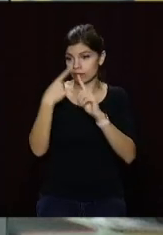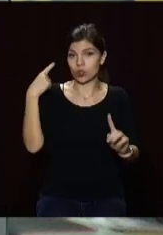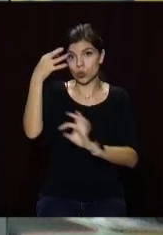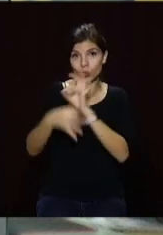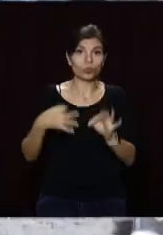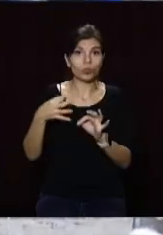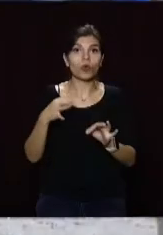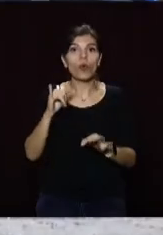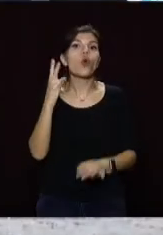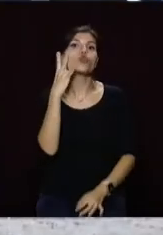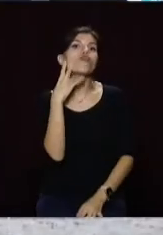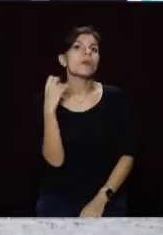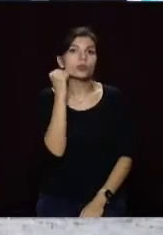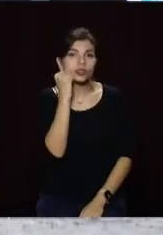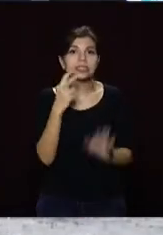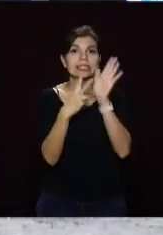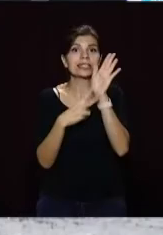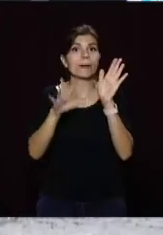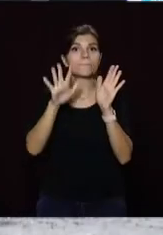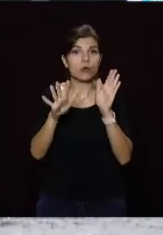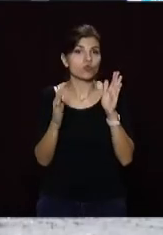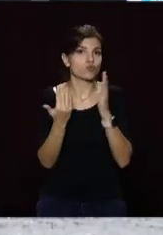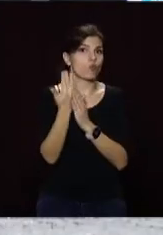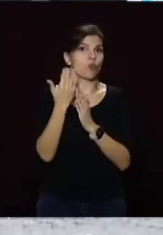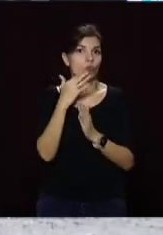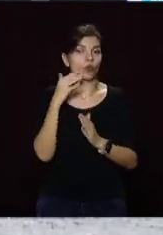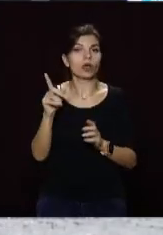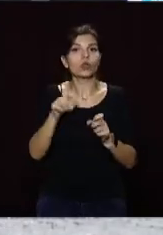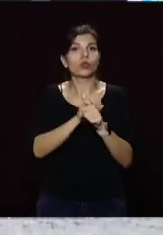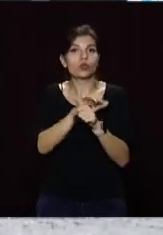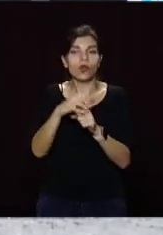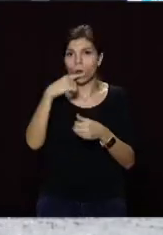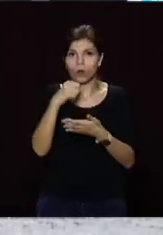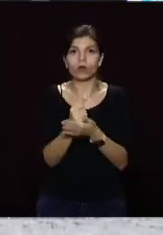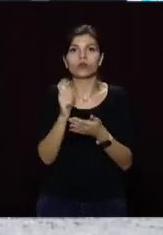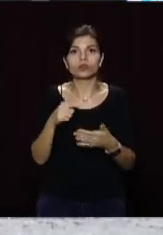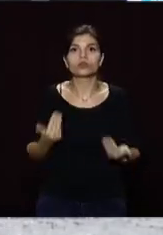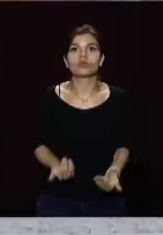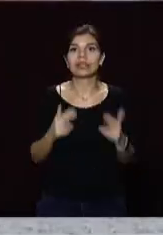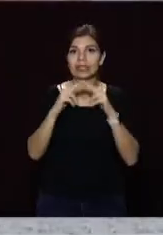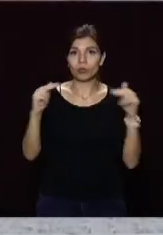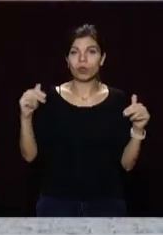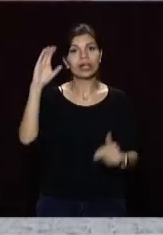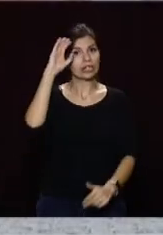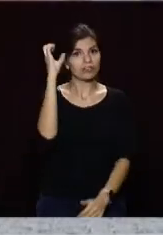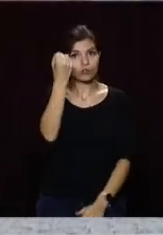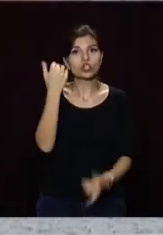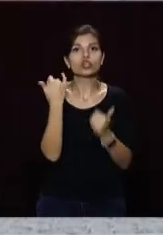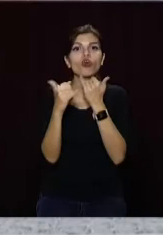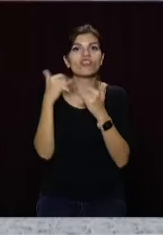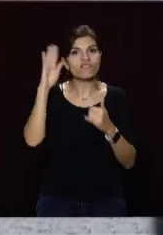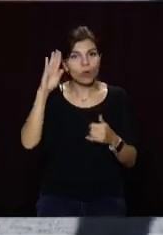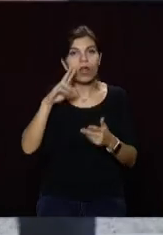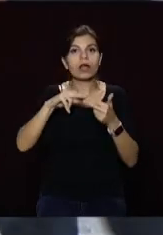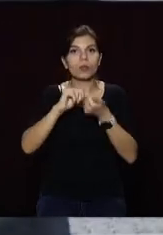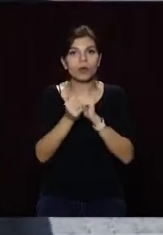добу виявили у Новомосковську – 75. Також коронавірус діагностували в мешканців Дніпра, Кривого Рогу, Жовтих Вод,